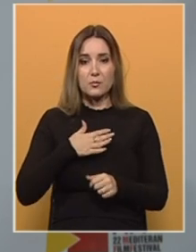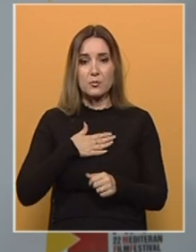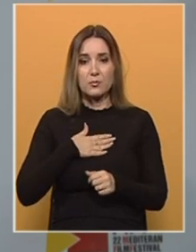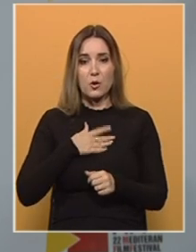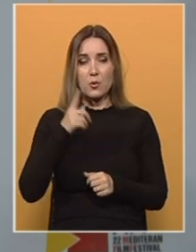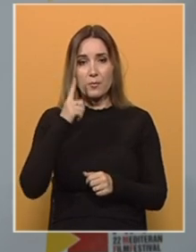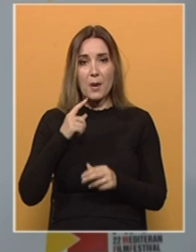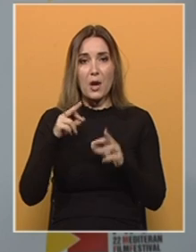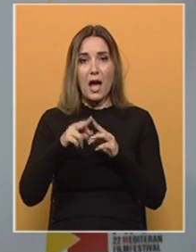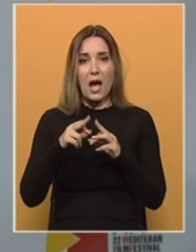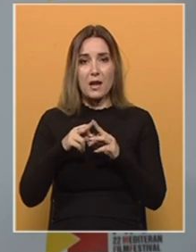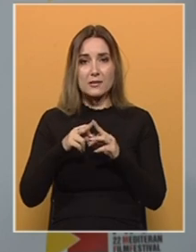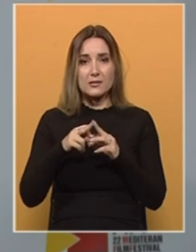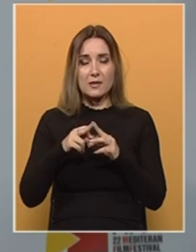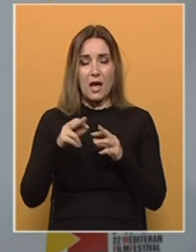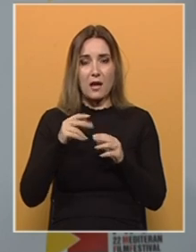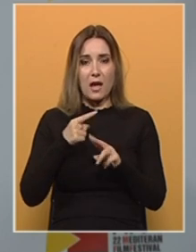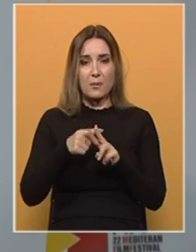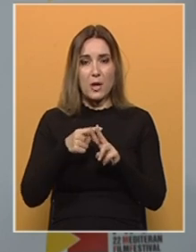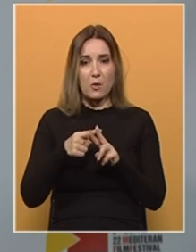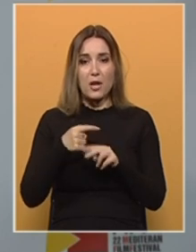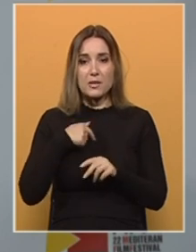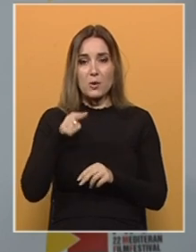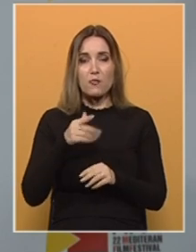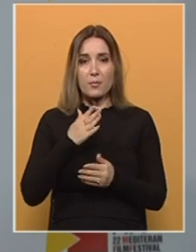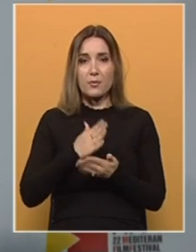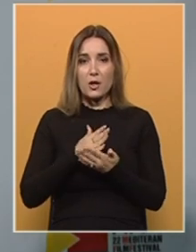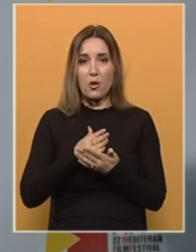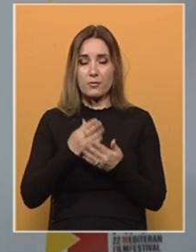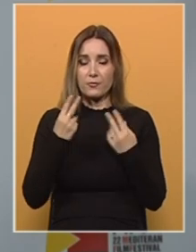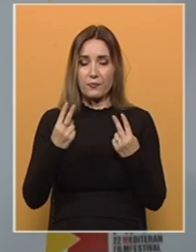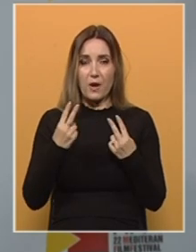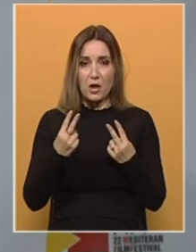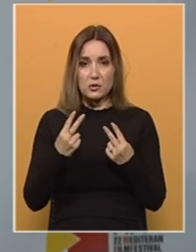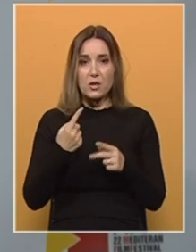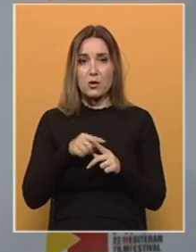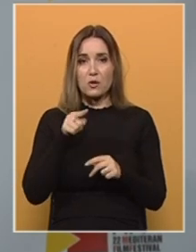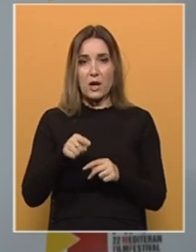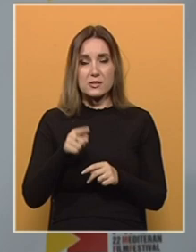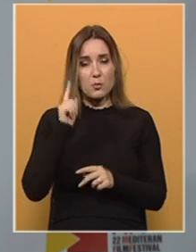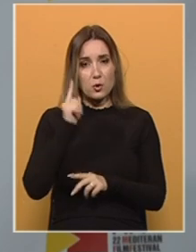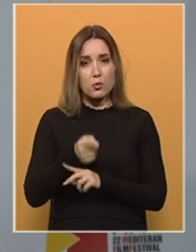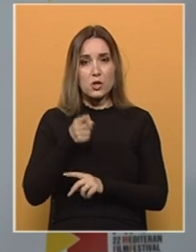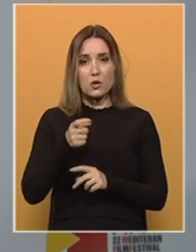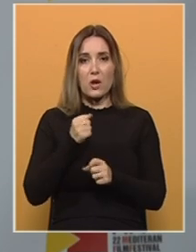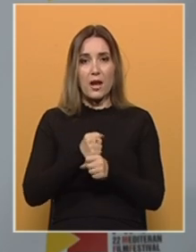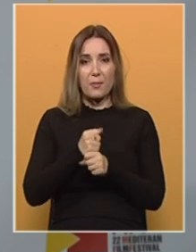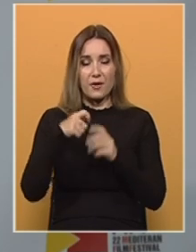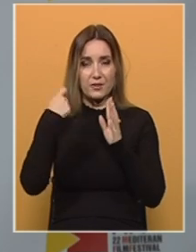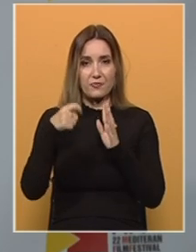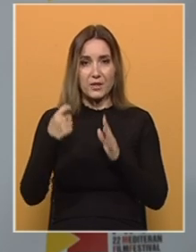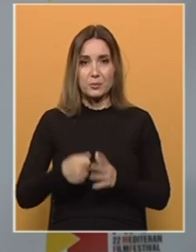Alzheimerom. Odrasla sam uz ovo iskustvo. Za mene je ovo bilo veoma dobro i važno, i zato sam odlučila od toga napraviti film.